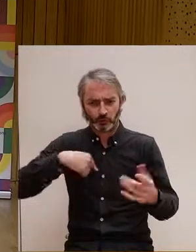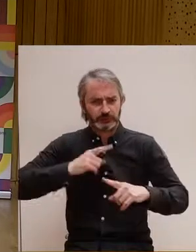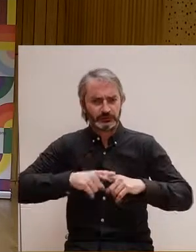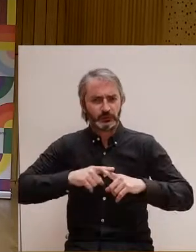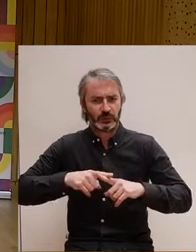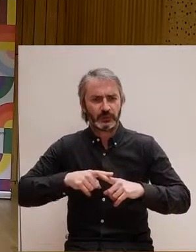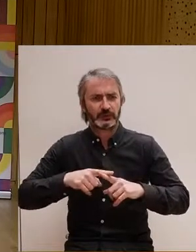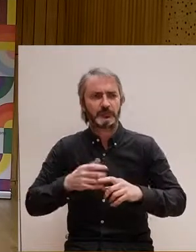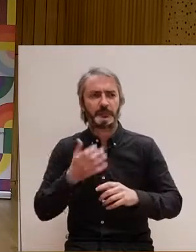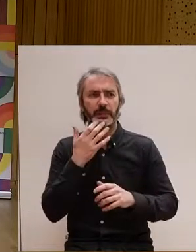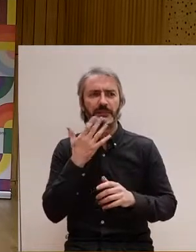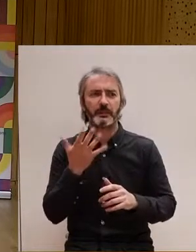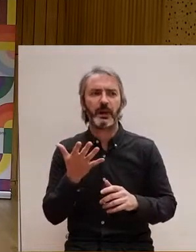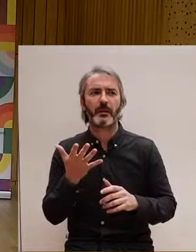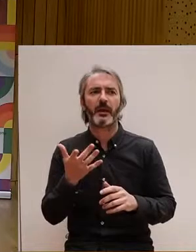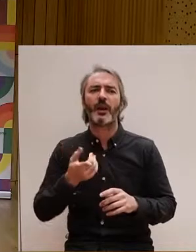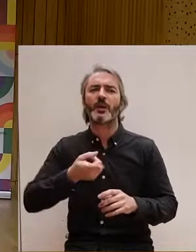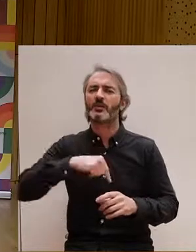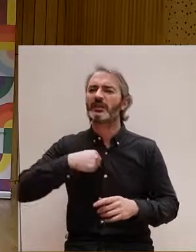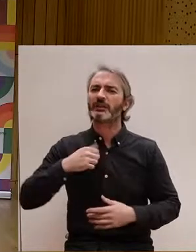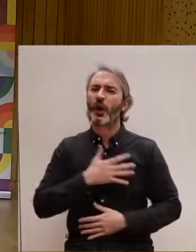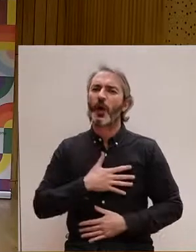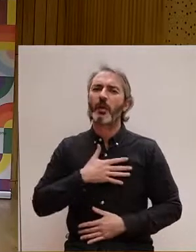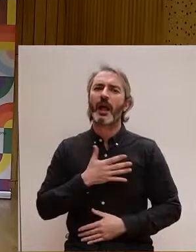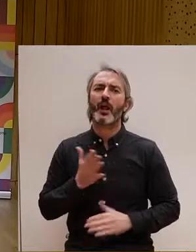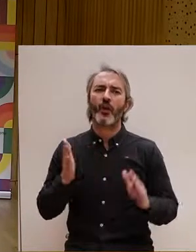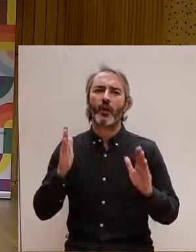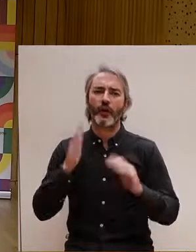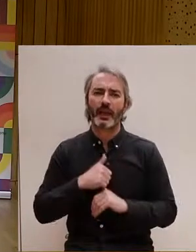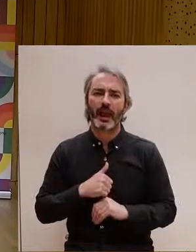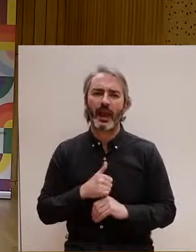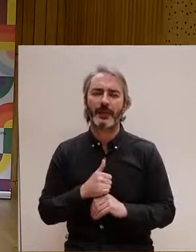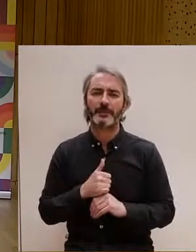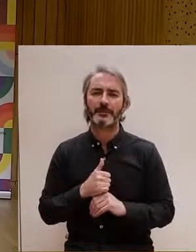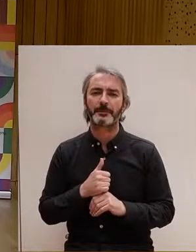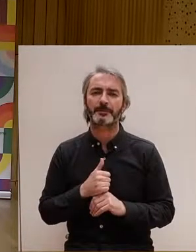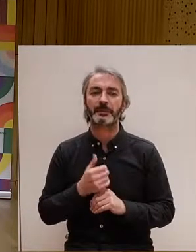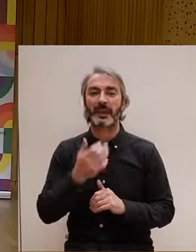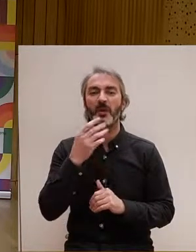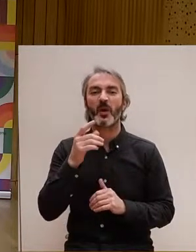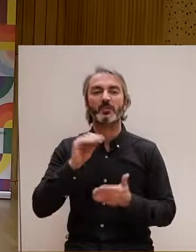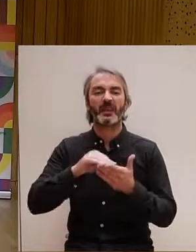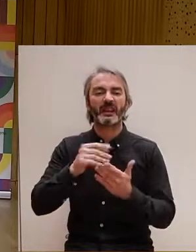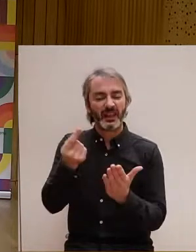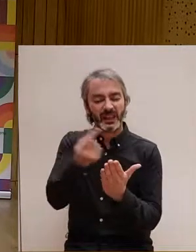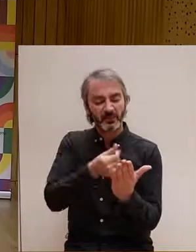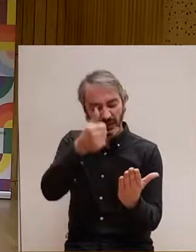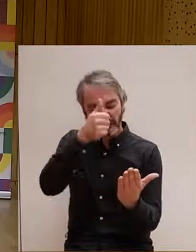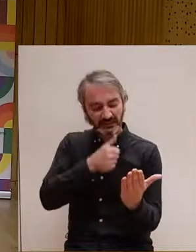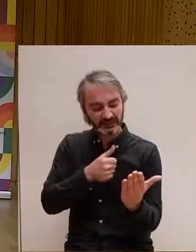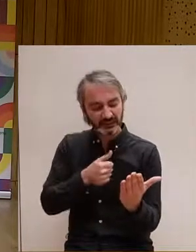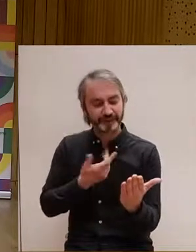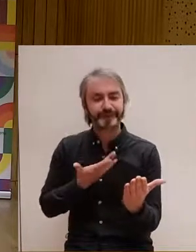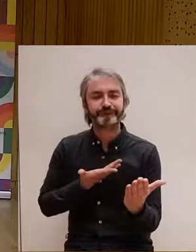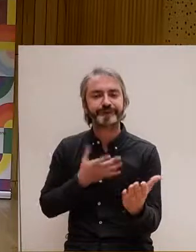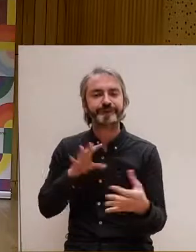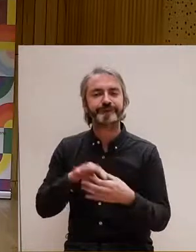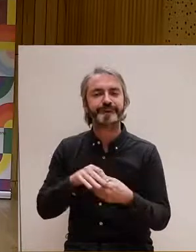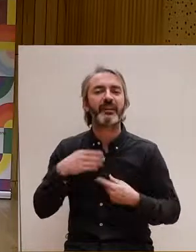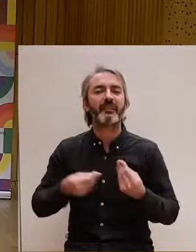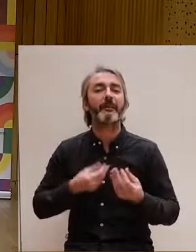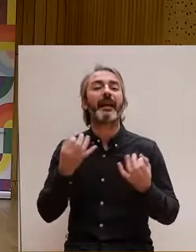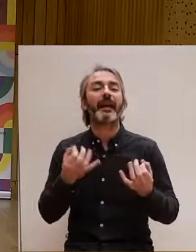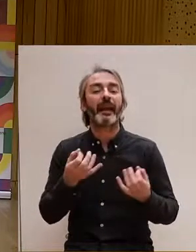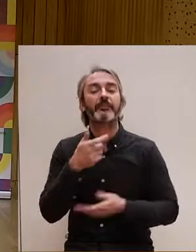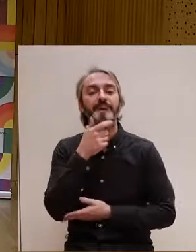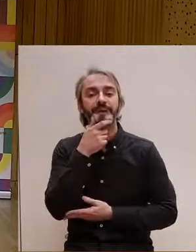si no ens sentim còmodes amb les imatges que hi han representades, què podem fer? I una